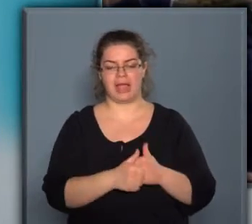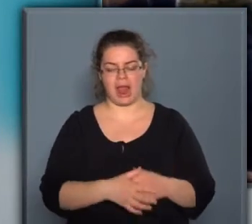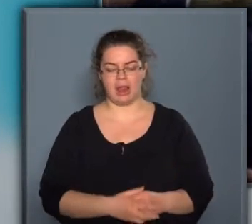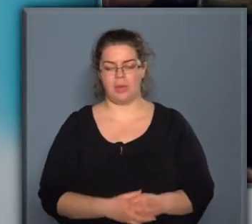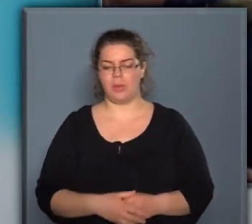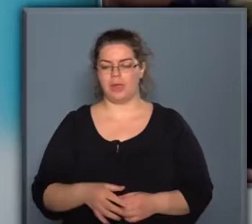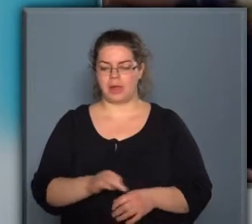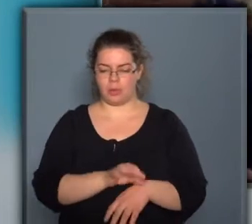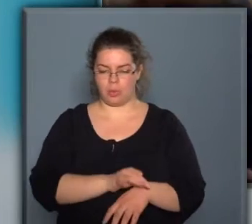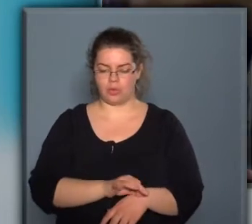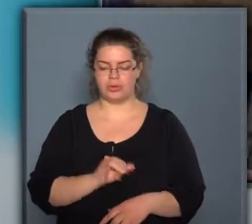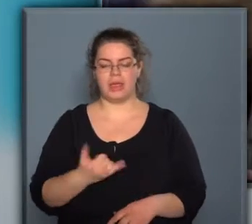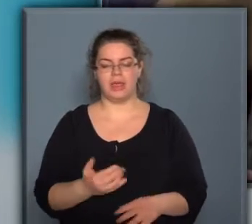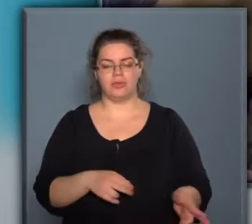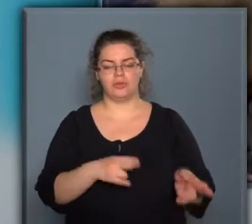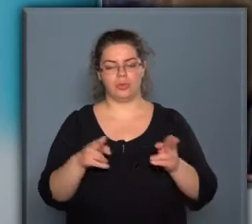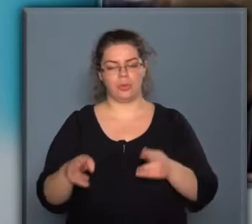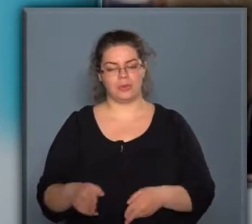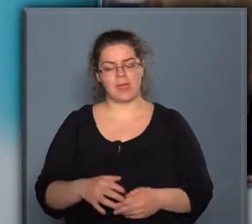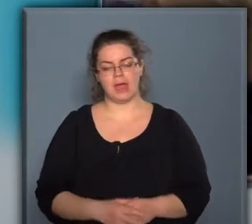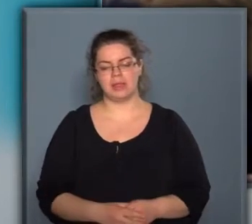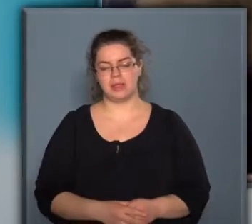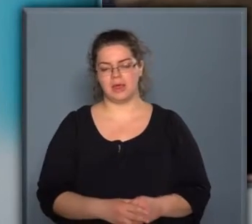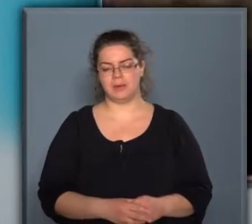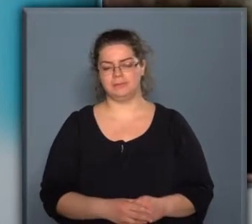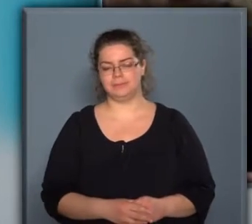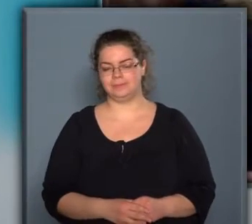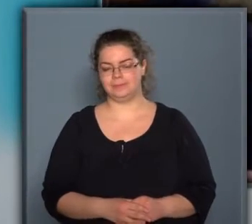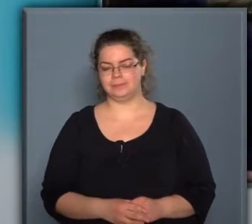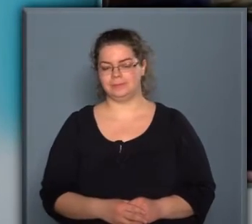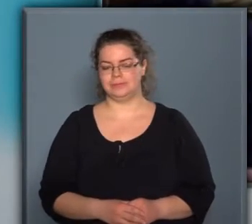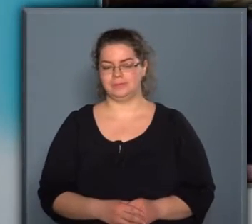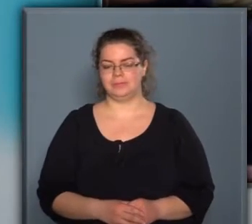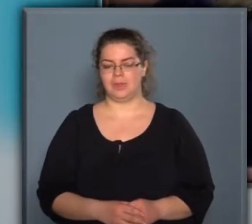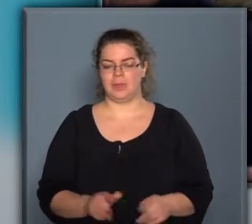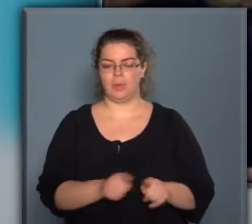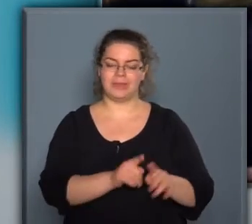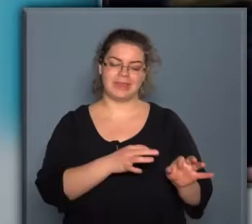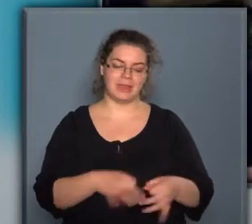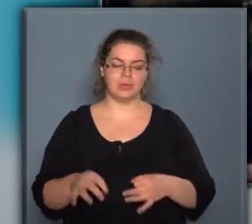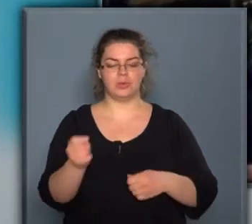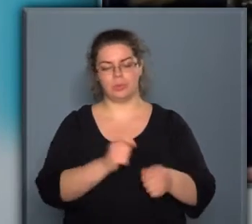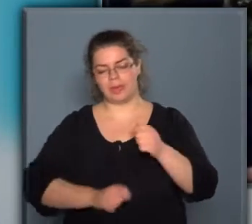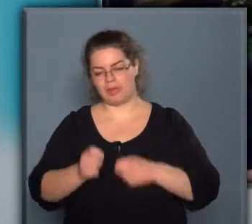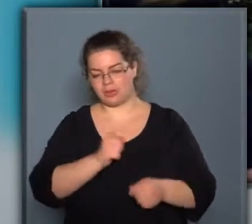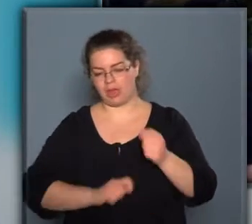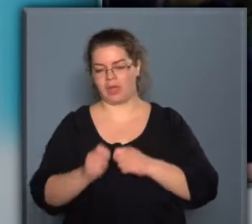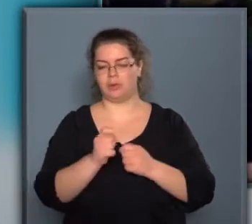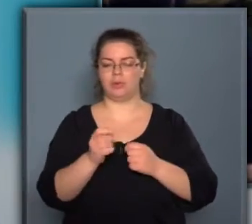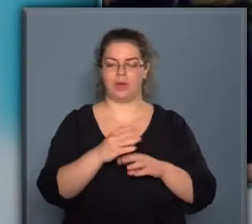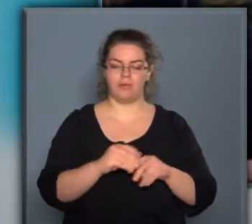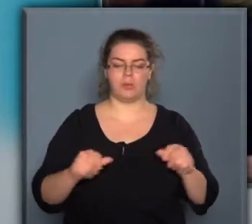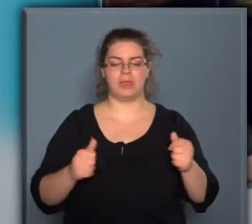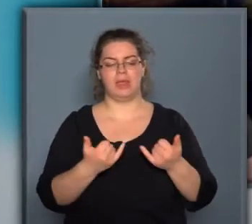a húst, és utána pedig úgy készültünk, hogy bevásároltuk a